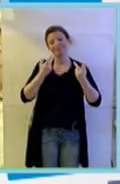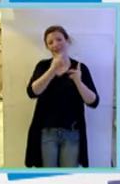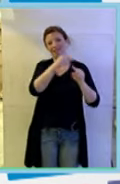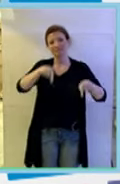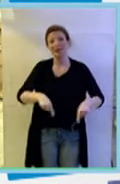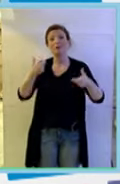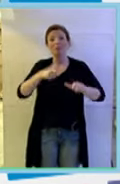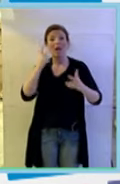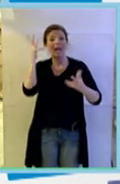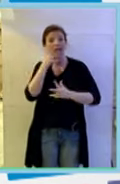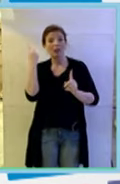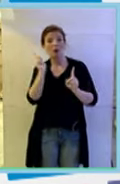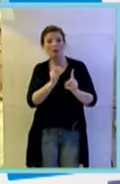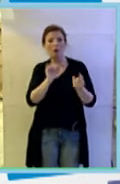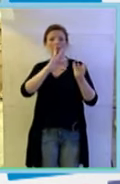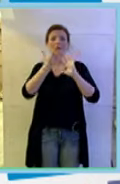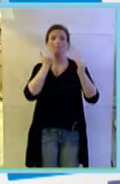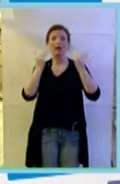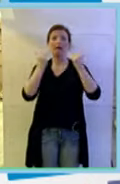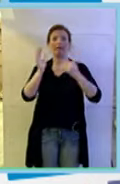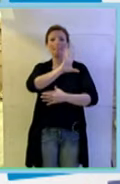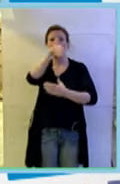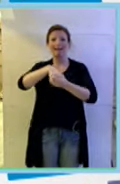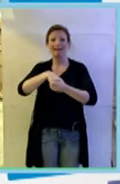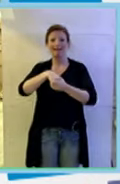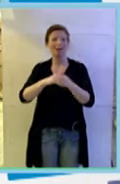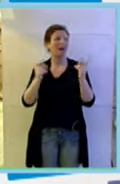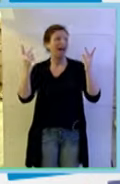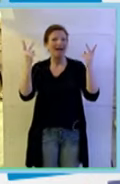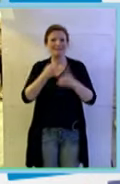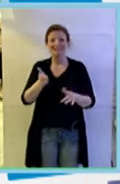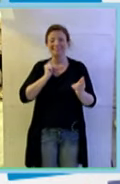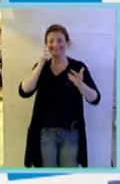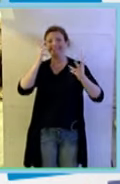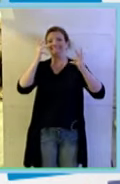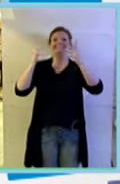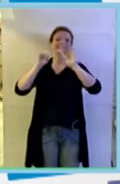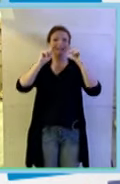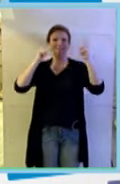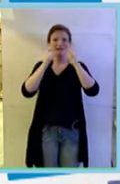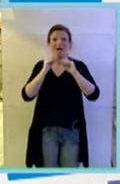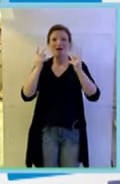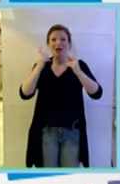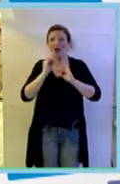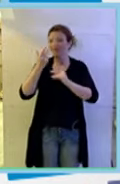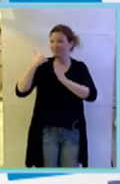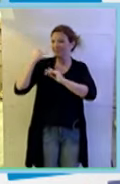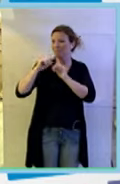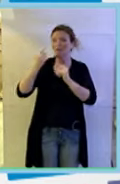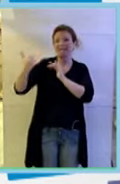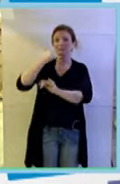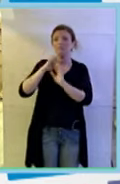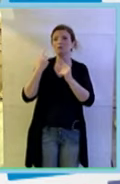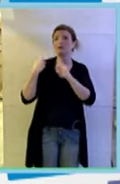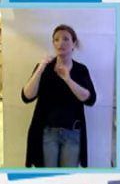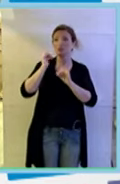ha fatto l'errore di diventare parlamentare. Adesso, confessiamo. Ma guardate, che pasticcio che mi sono Lei mi chiamato il giorno di Natale e mi detto mi hanno chiesto se mi cambi. Ho